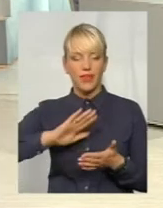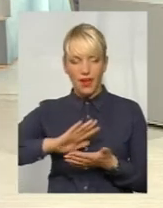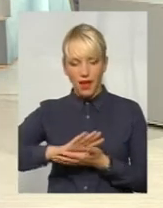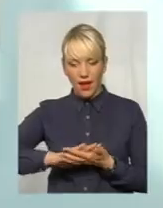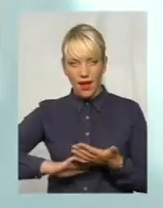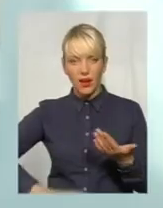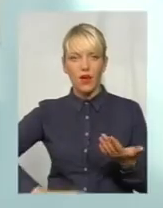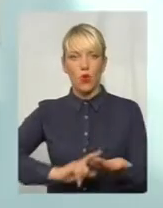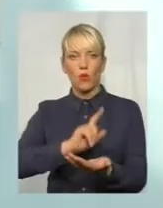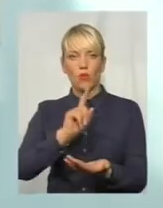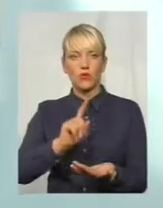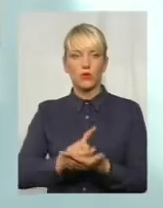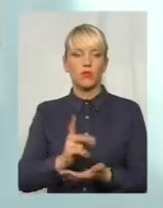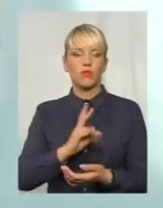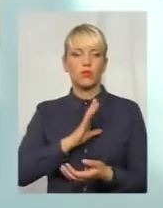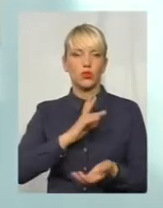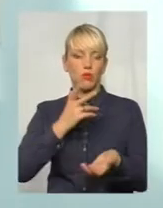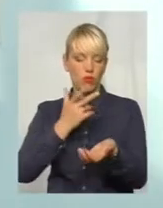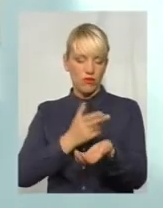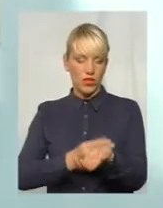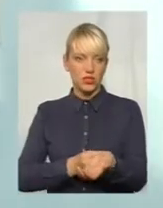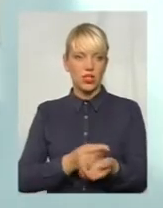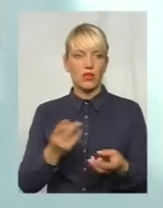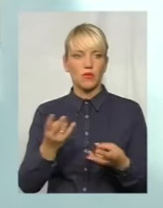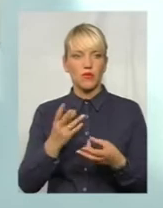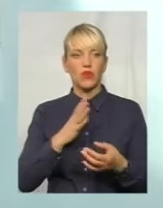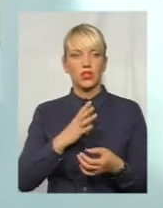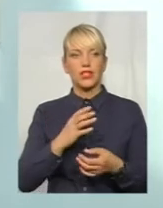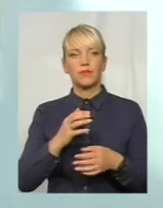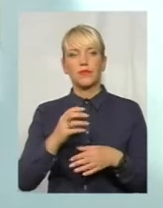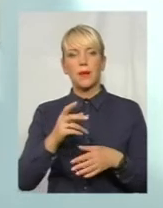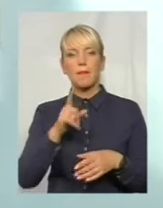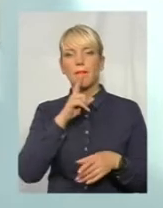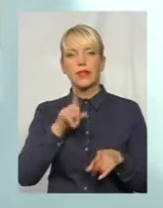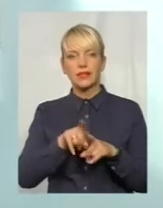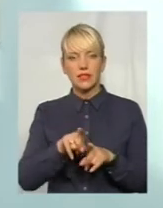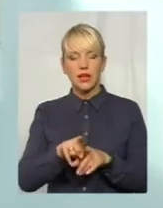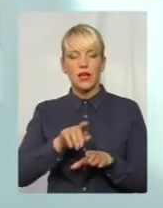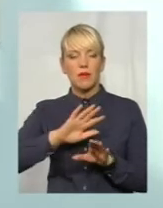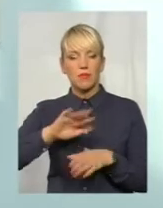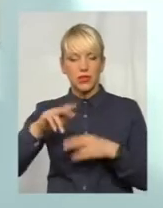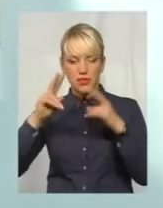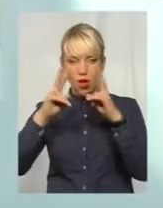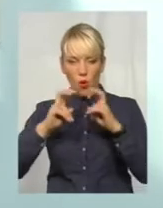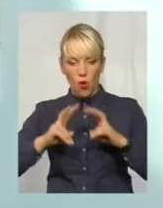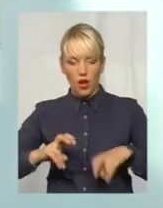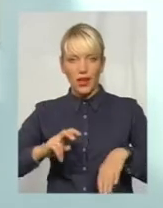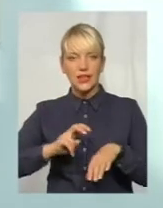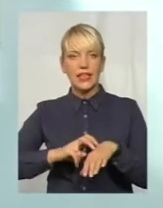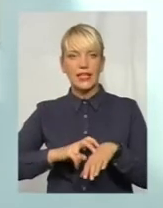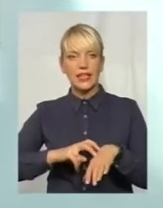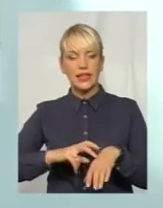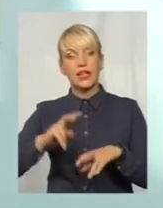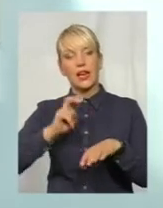Далі обов'язково профілактичні щеплення відбуваються середнім медичним персоналом після огляду лікаря. Тобто, лікар